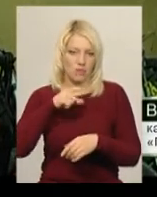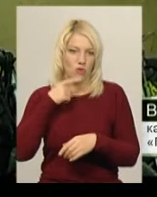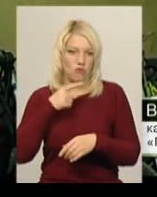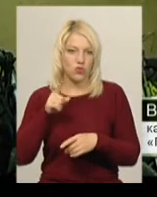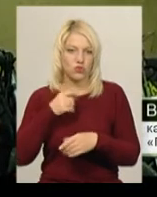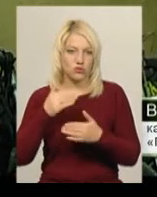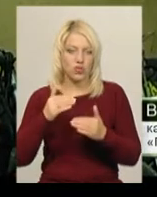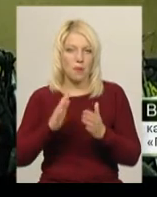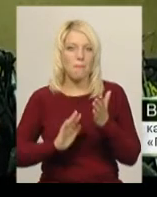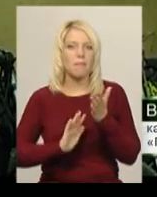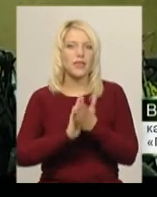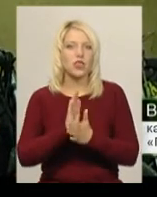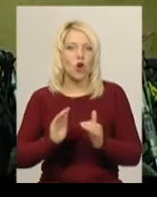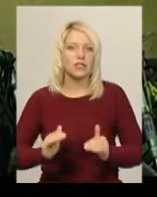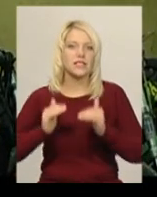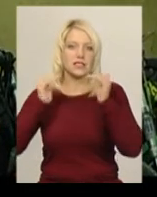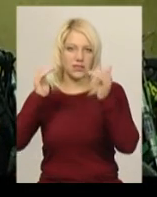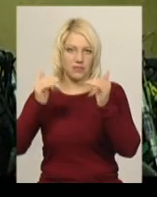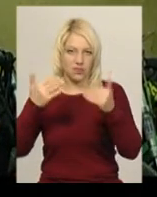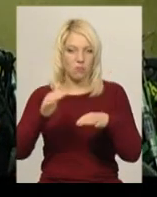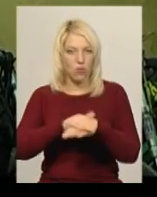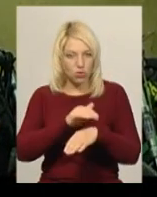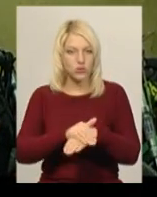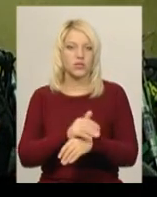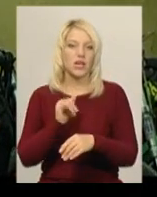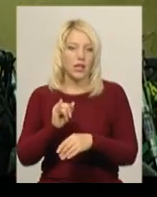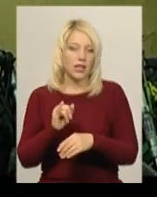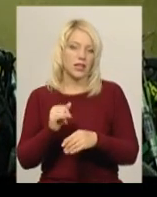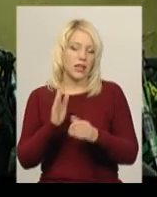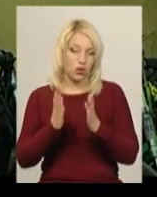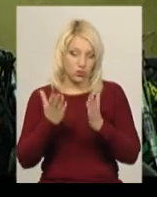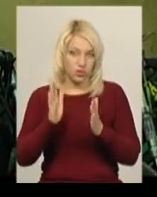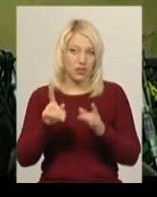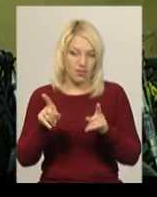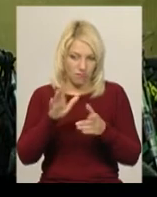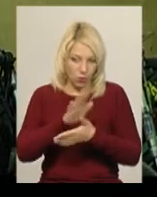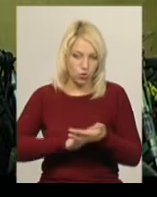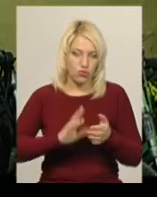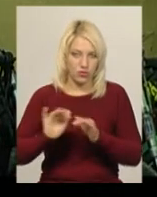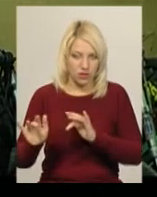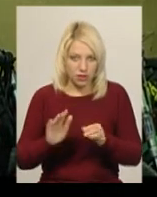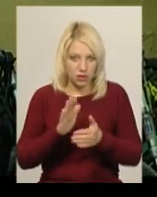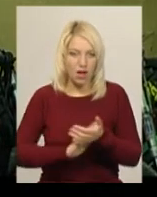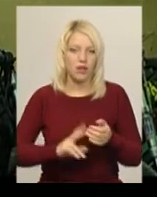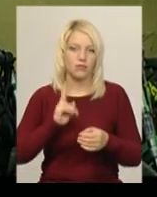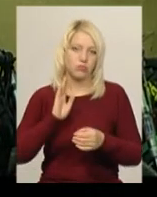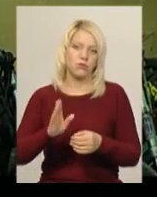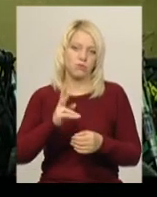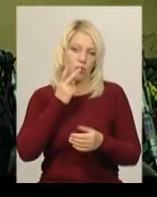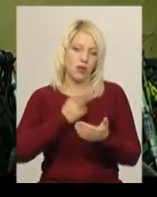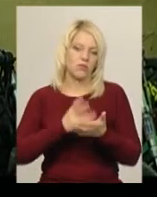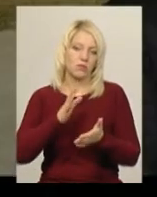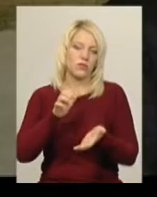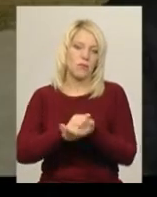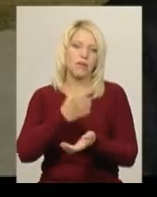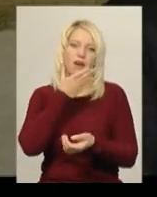підросли, молодці, що якщо буде такому далішому в Русі, то ви будете показувати і будете займати гарні